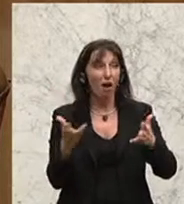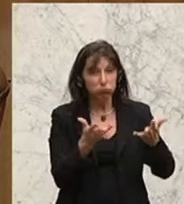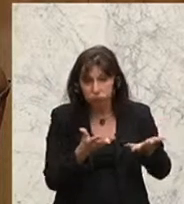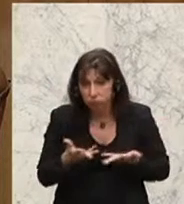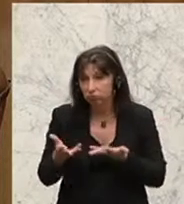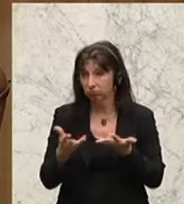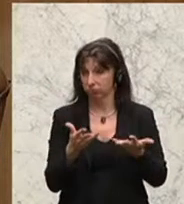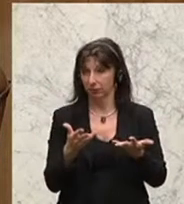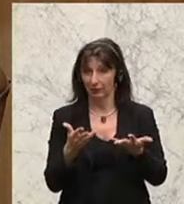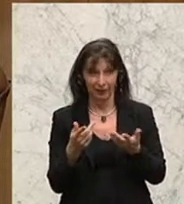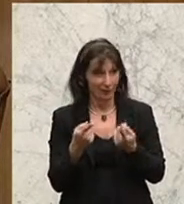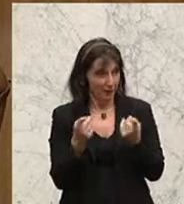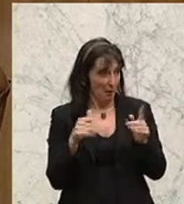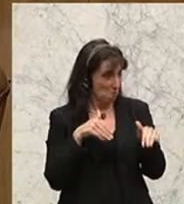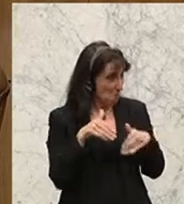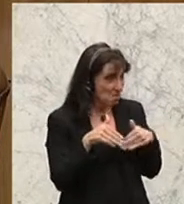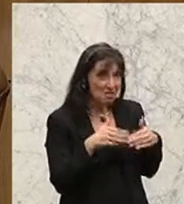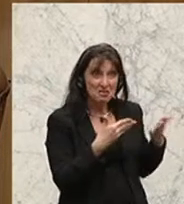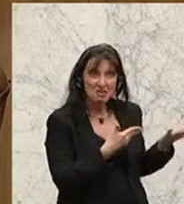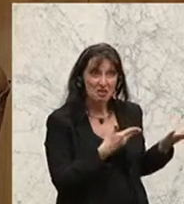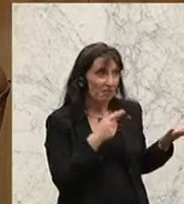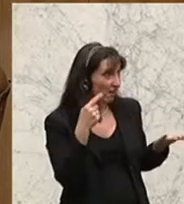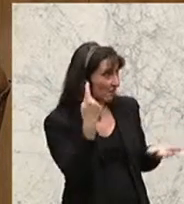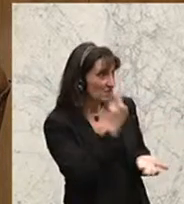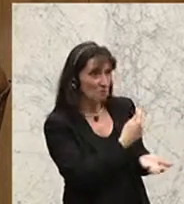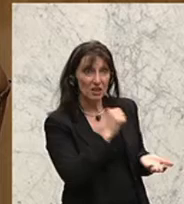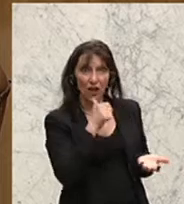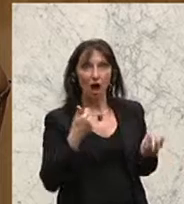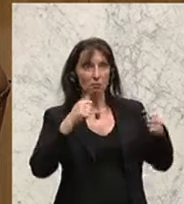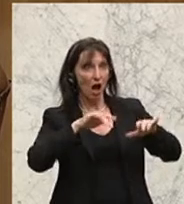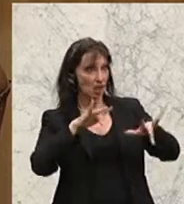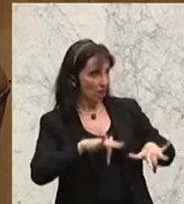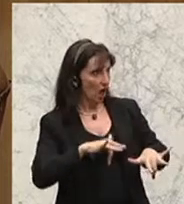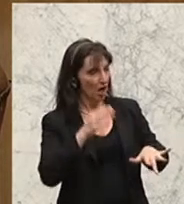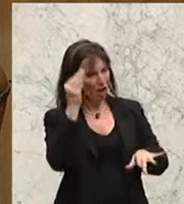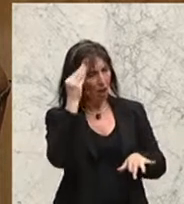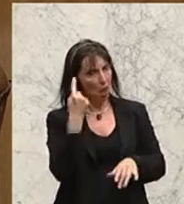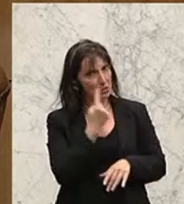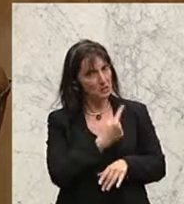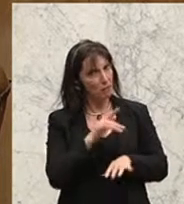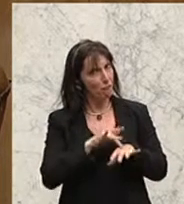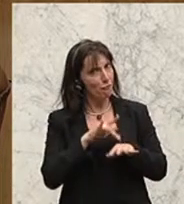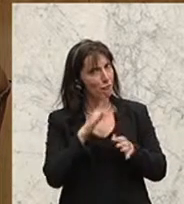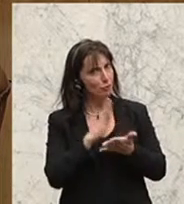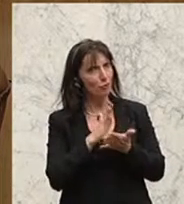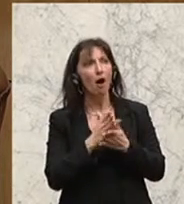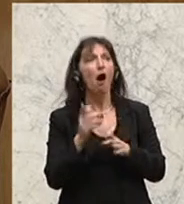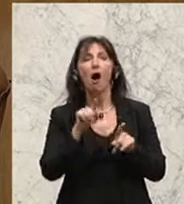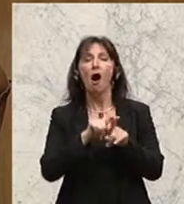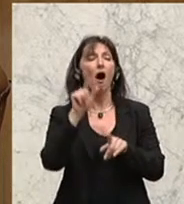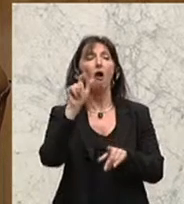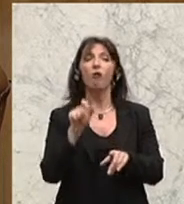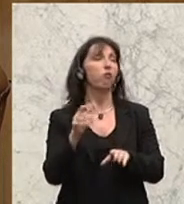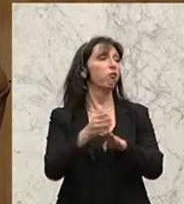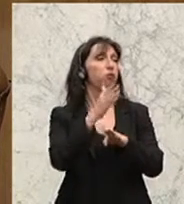sind ohnmächtig. Sie haben keine Macht als Ministerin. Ich glaube, das ist Ihnen jetzt schon aufgefallen in diesen Jahren. Und auch Ihre Vorgängerin hatte keine Macht.